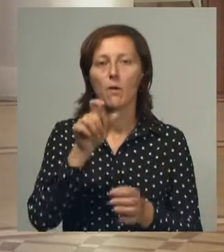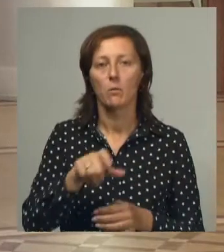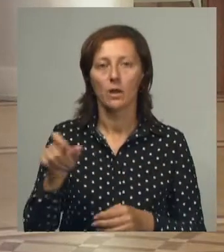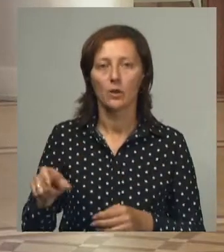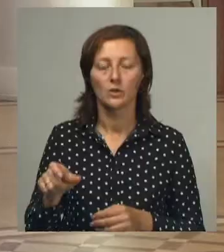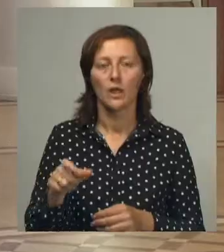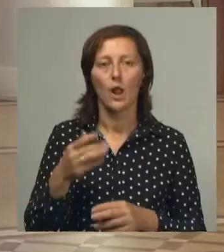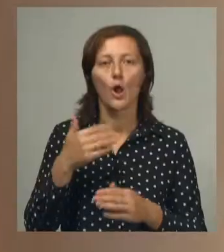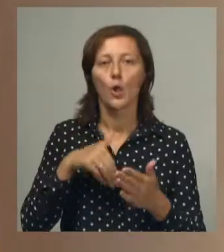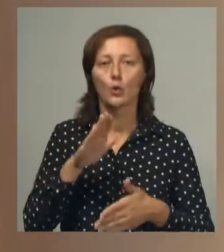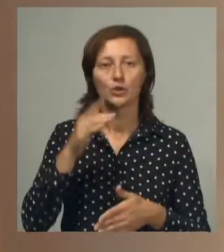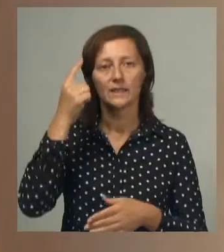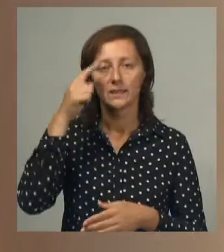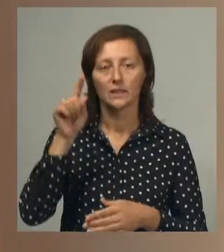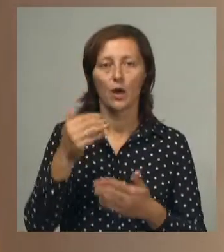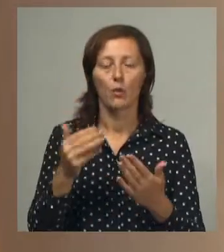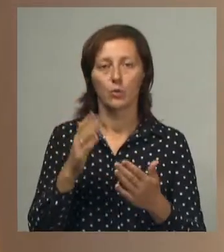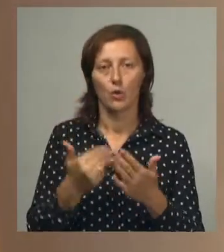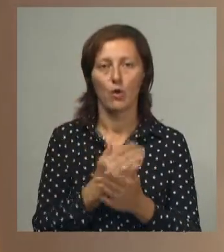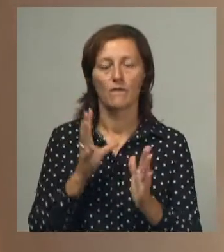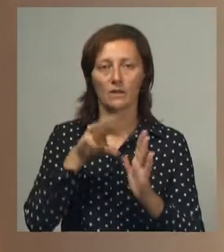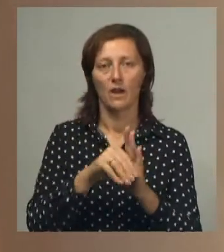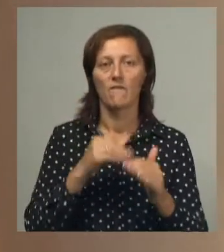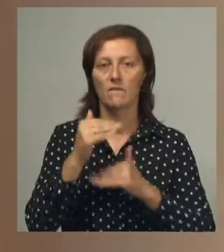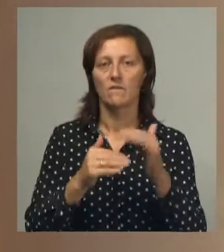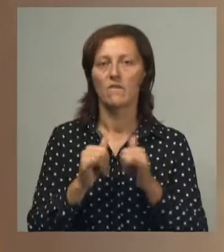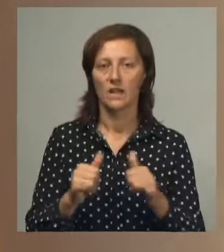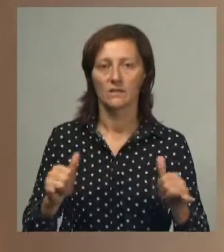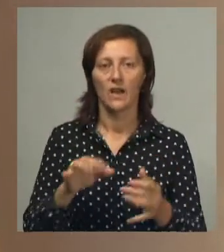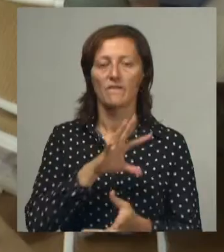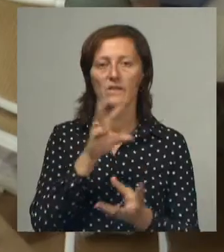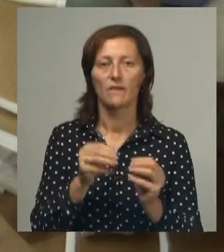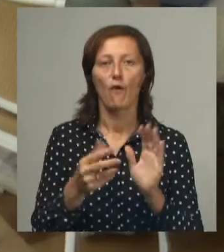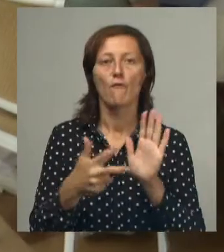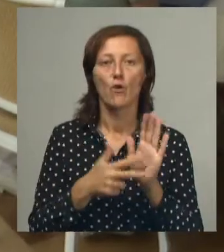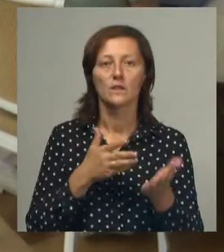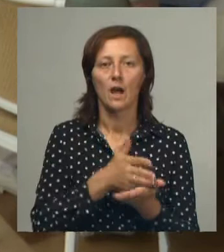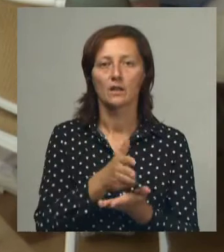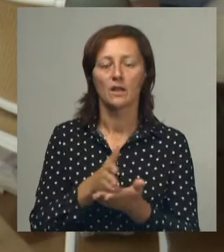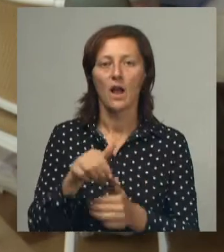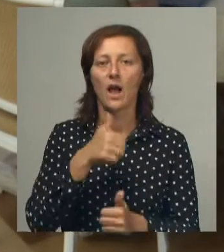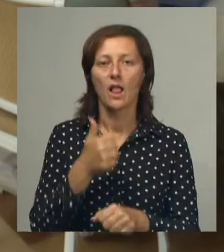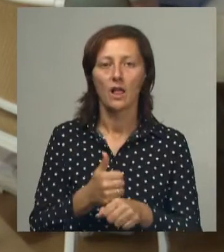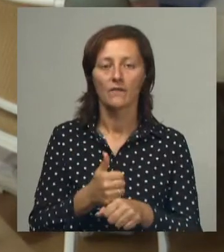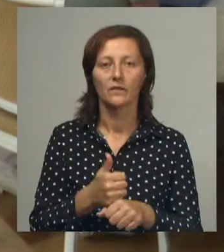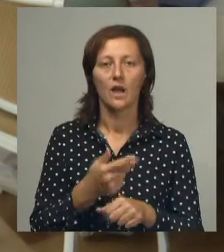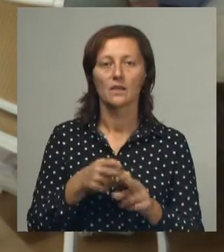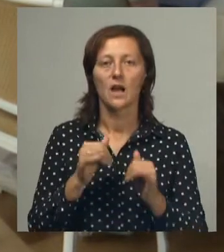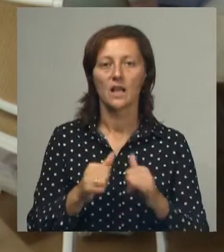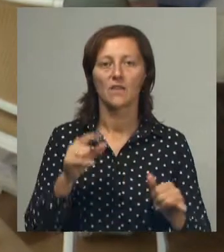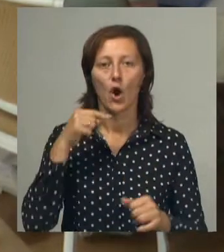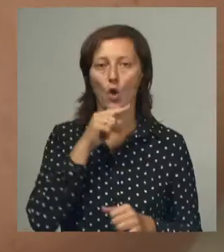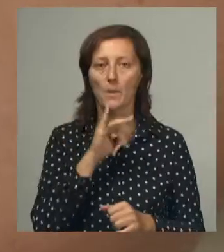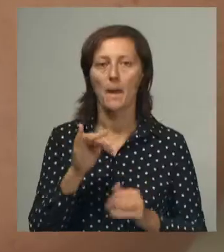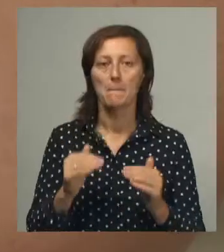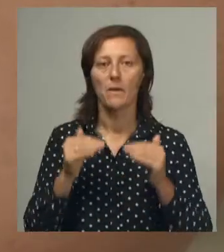Лучшие идеи лягут в основу новой стратегии развития. Всего состоится 8 таких отраслевых сессий. Главный ориентир на развитие экономики и